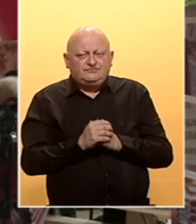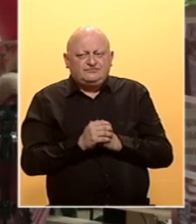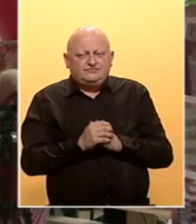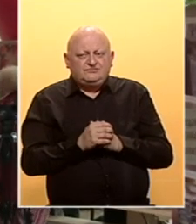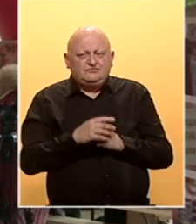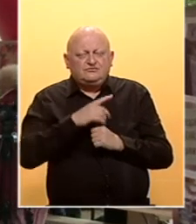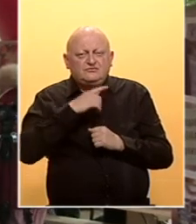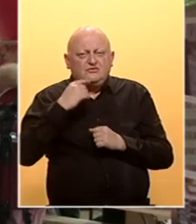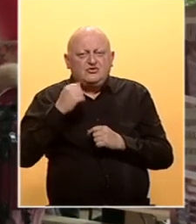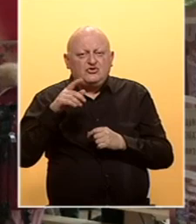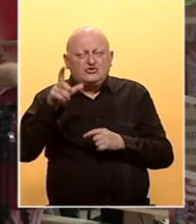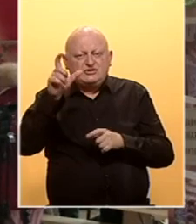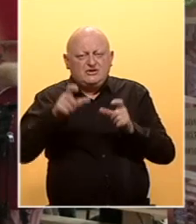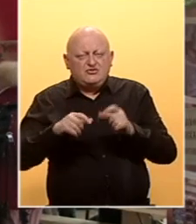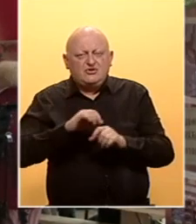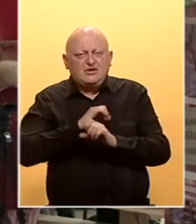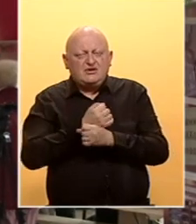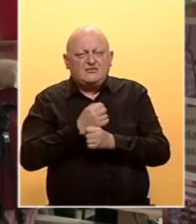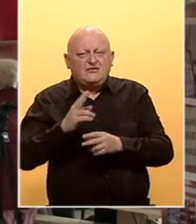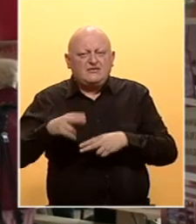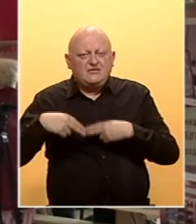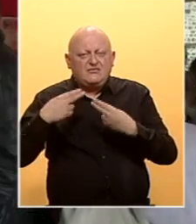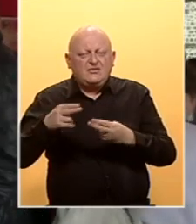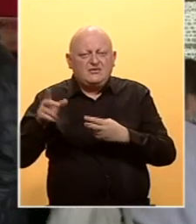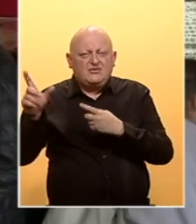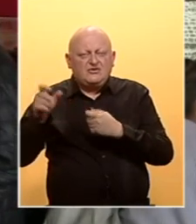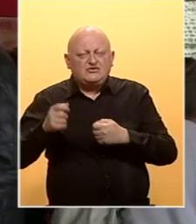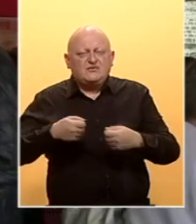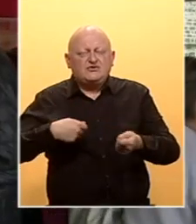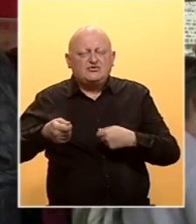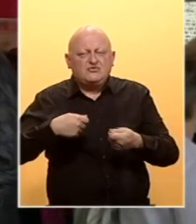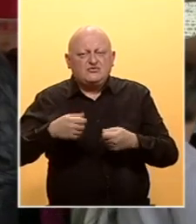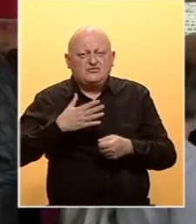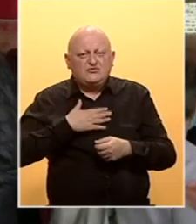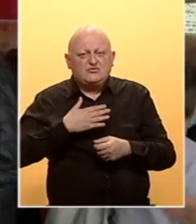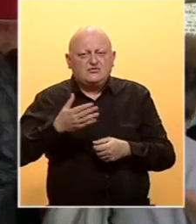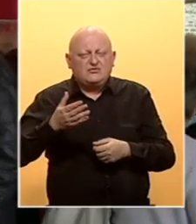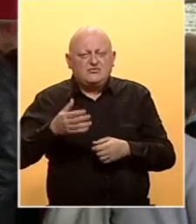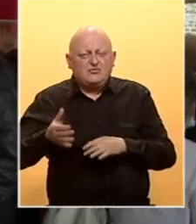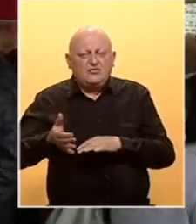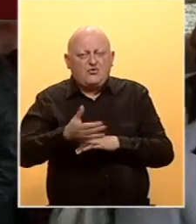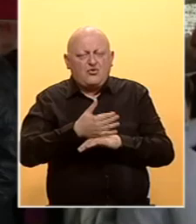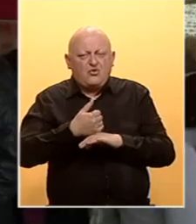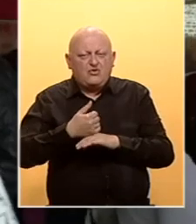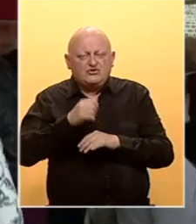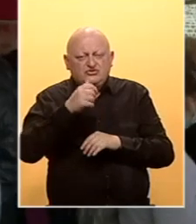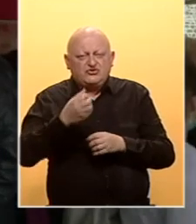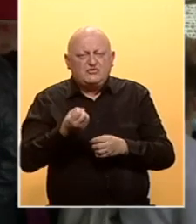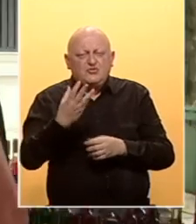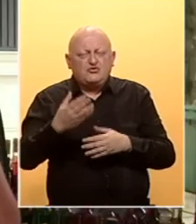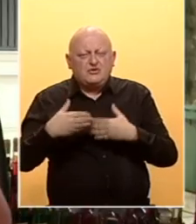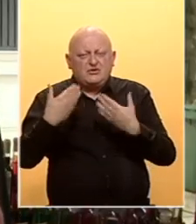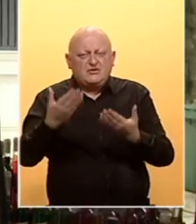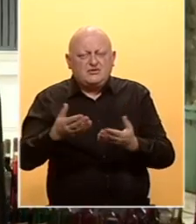Dosta se ljudi na području Hercegovine vraća tradicionalnoj proizvodnji. Za svoje proizvode koriste upravo ono što im priroda nudi.